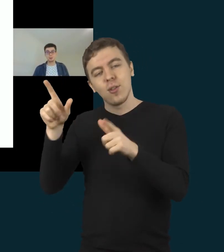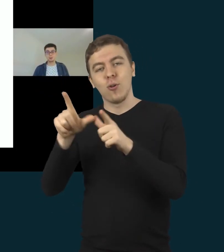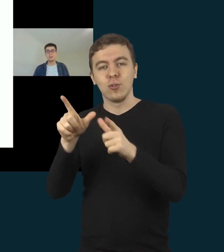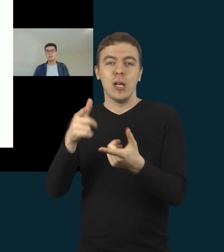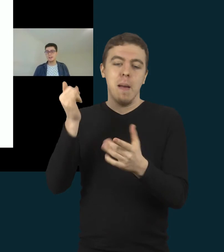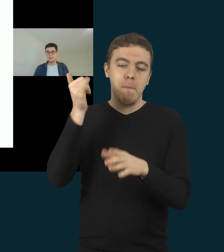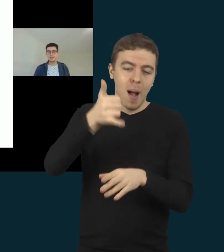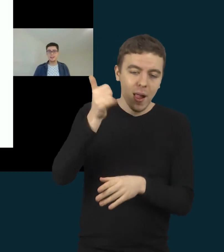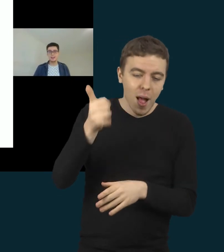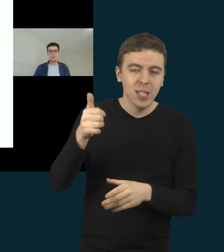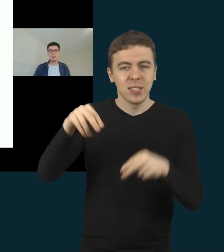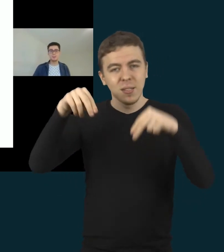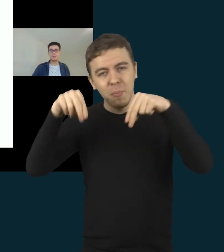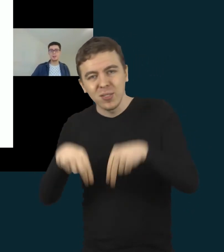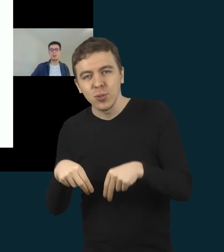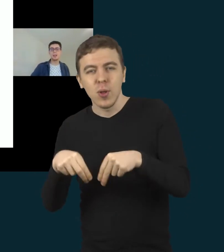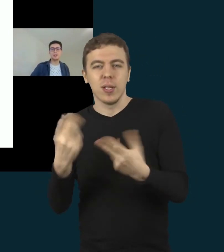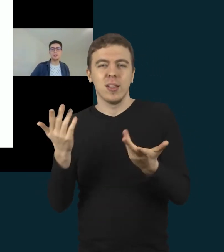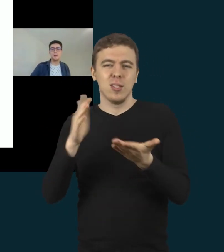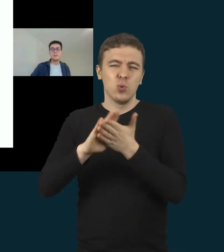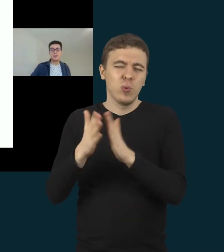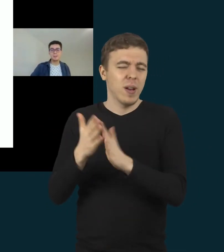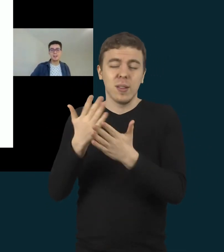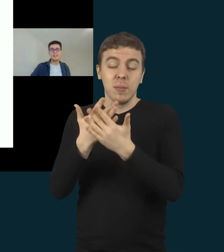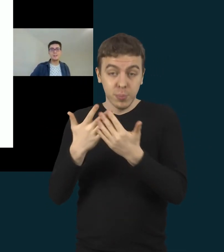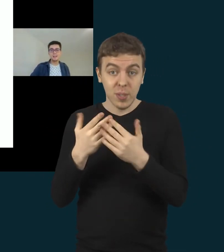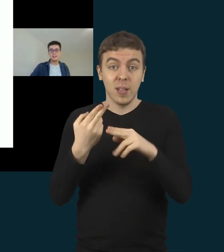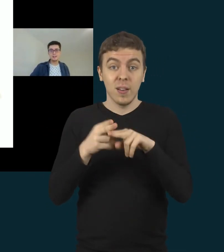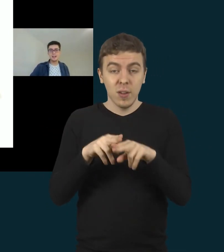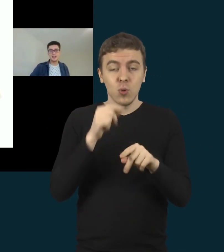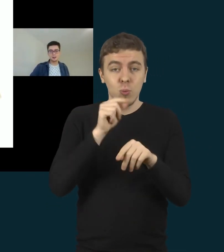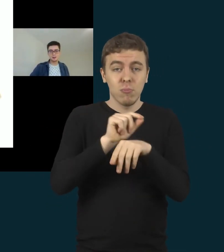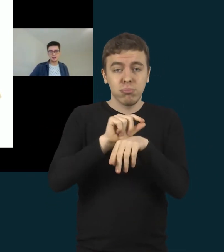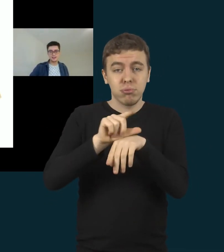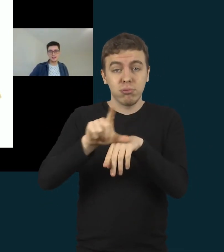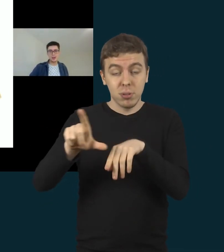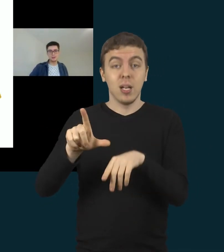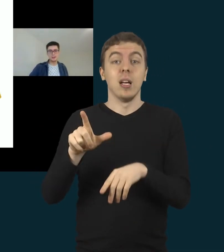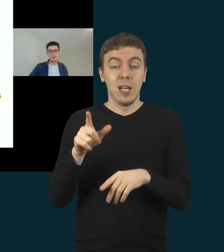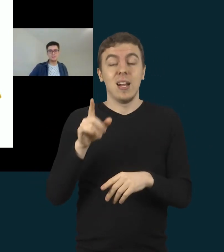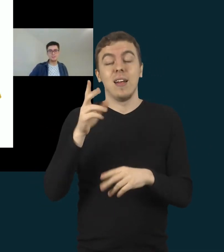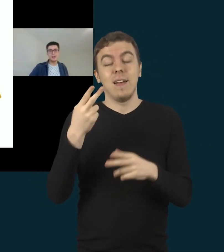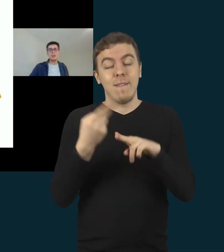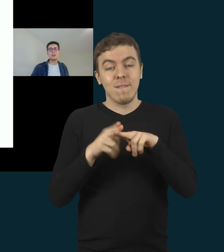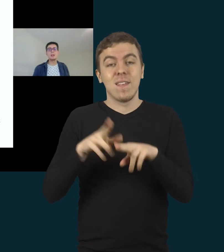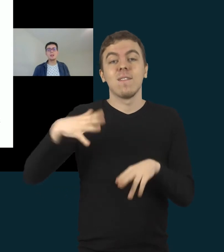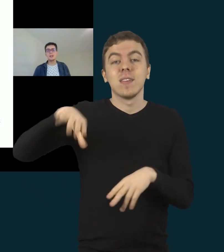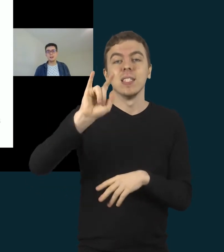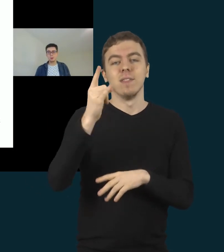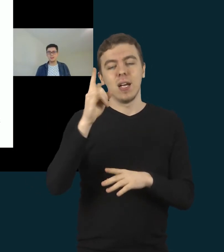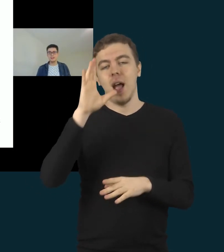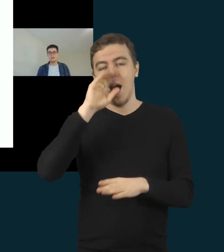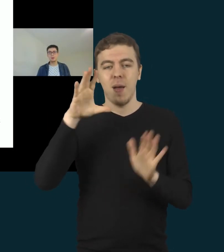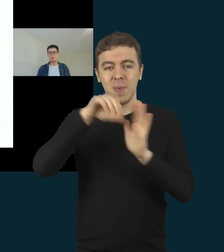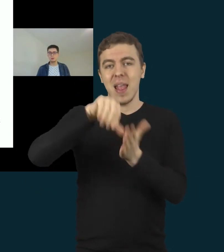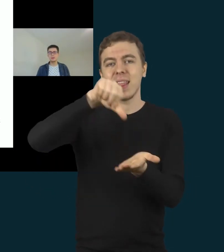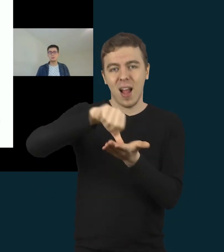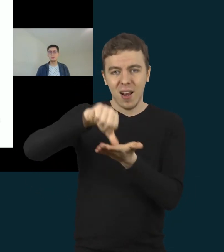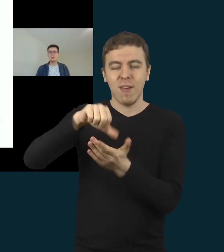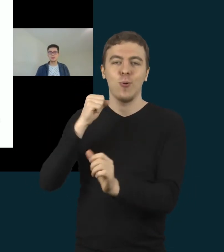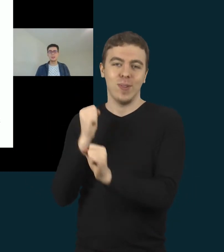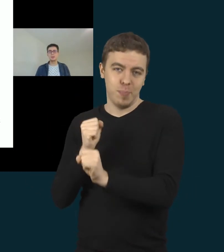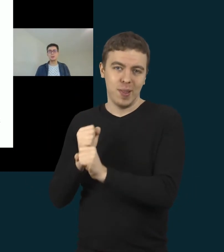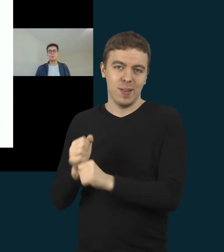pasodžinti ir panašiai. Ir tam, kad kiekvienas galėtų įsitraukti į tą procesą, užduotis